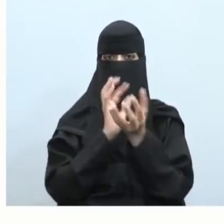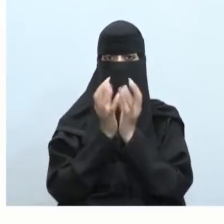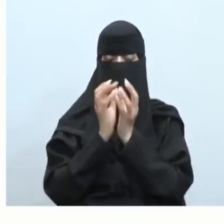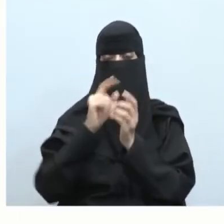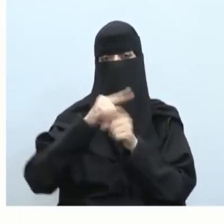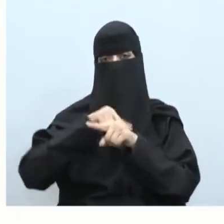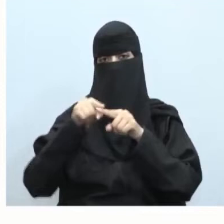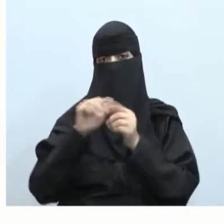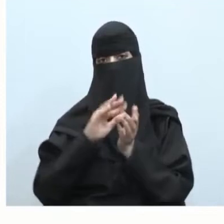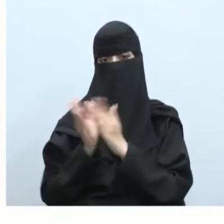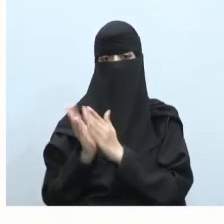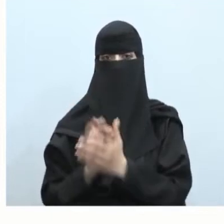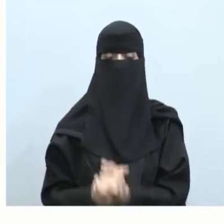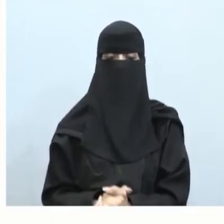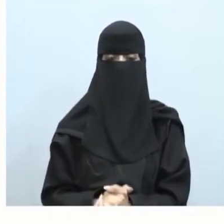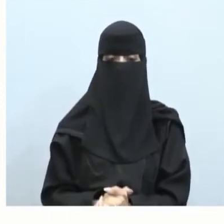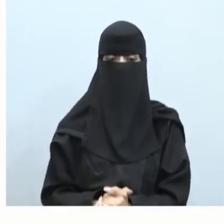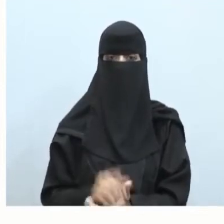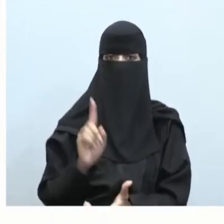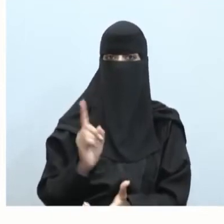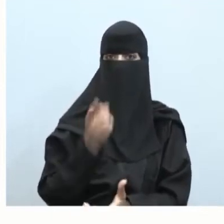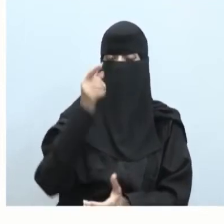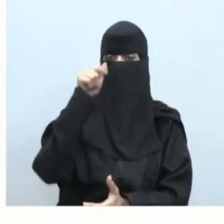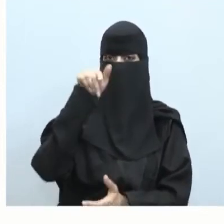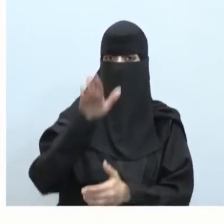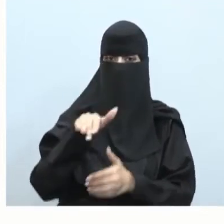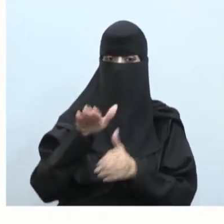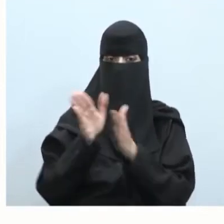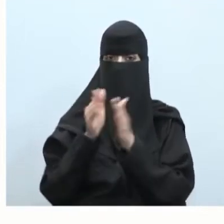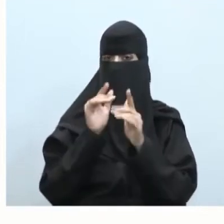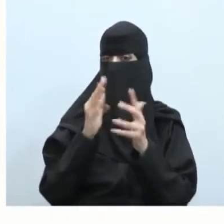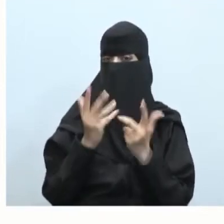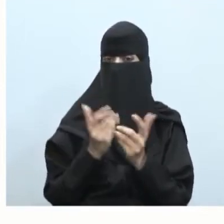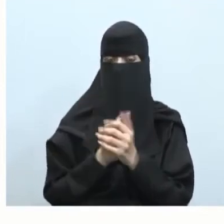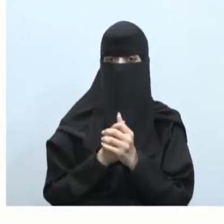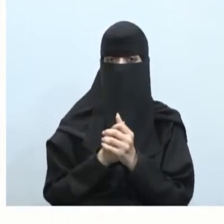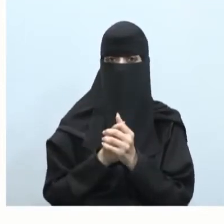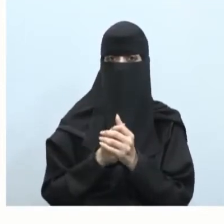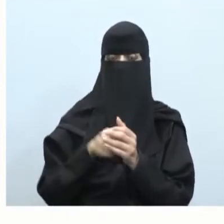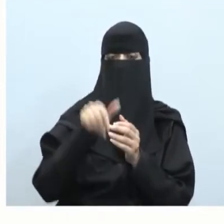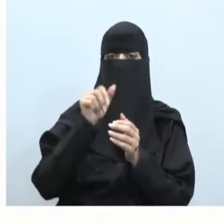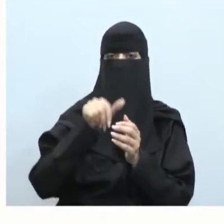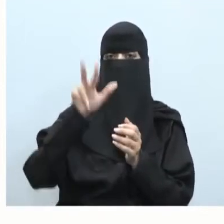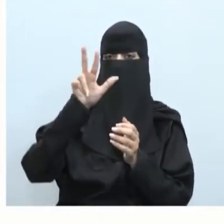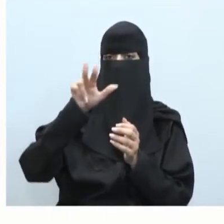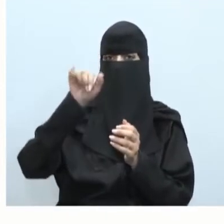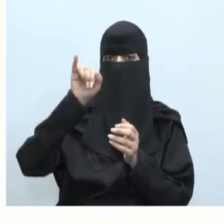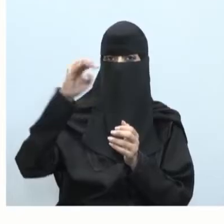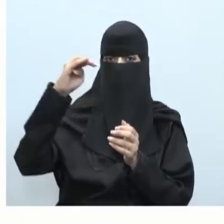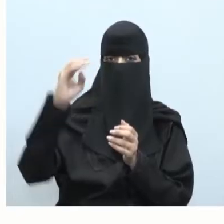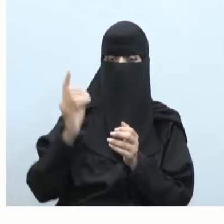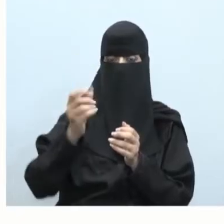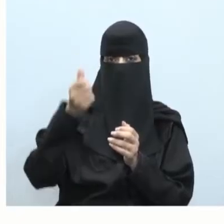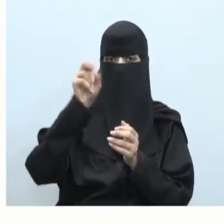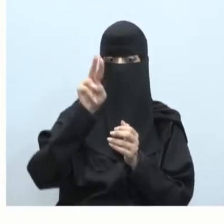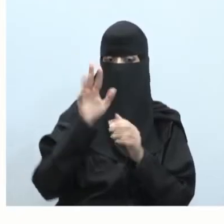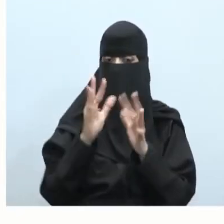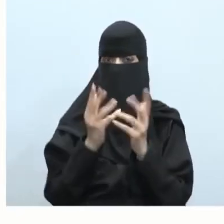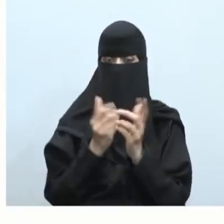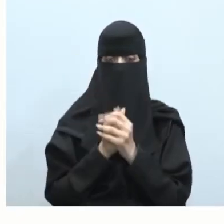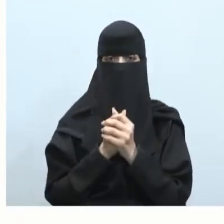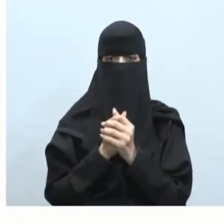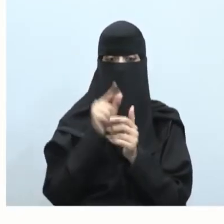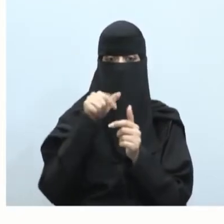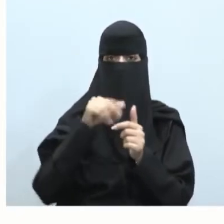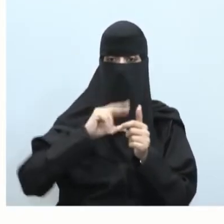إلى آخر أولى هذه الأجرام كما ذكرت لكم المجرات أبناء وأبناء الطلاب المجرة